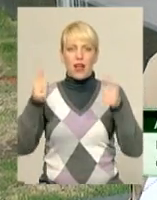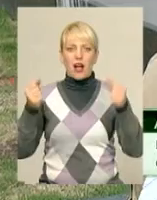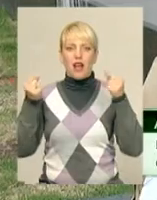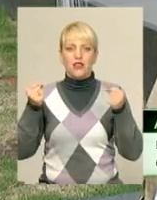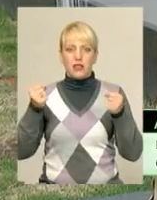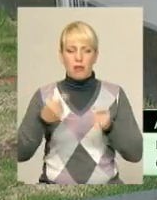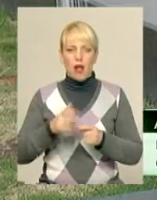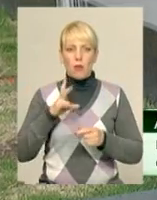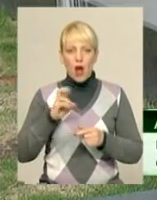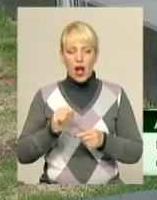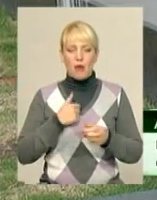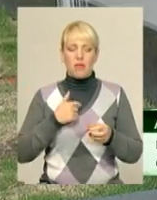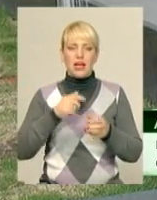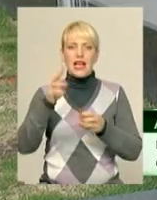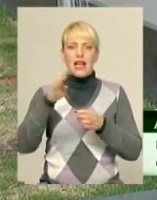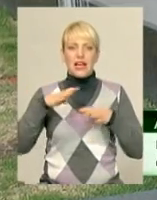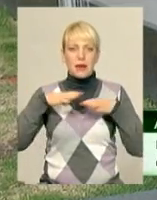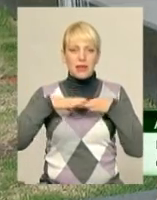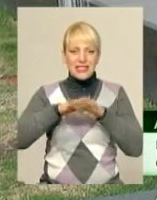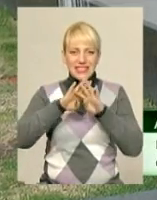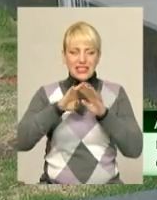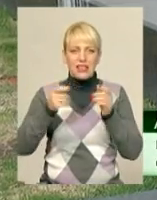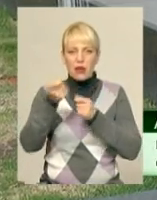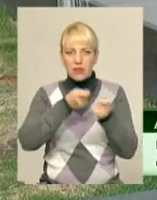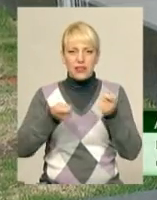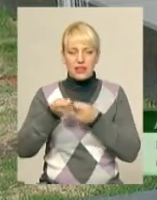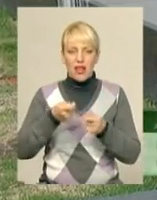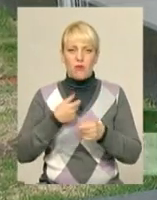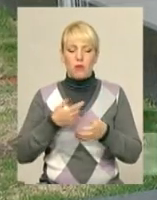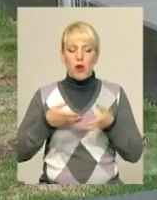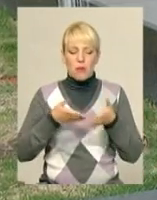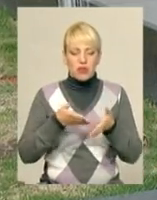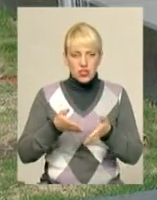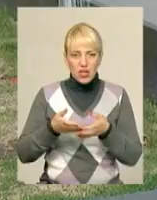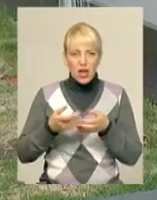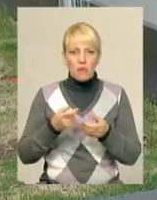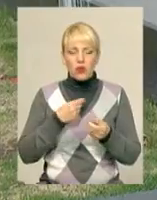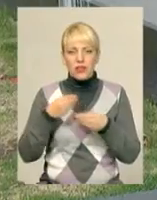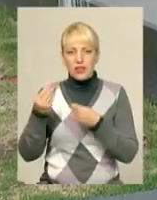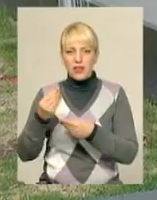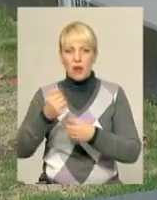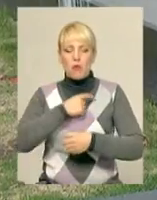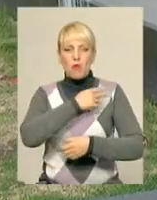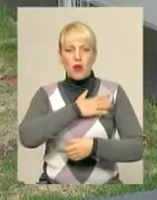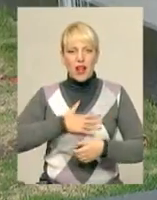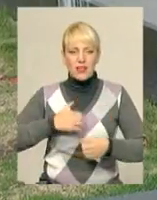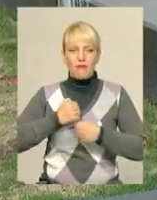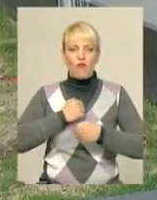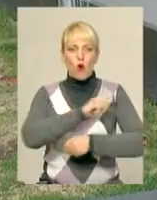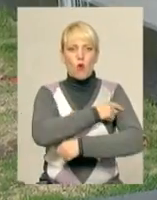воїнам, відвідуємо поранених у госпіталі, збираємо кришечки на цю програму апортизування,